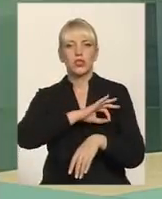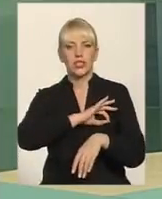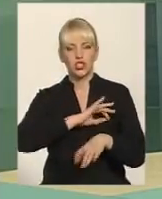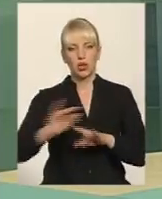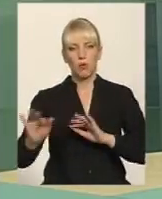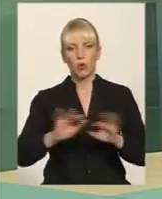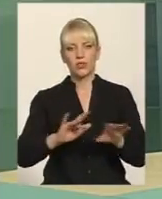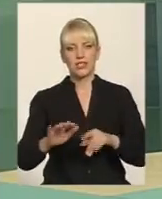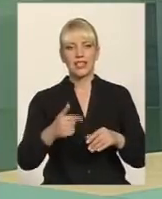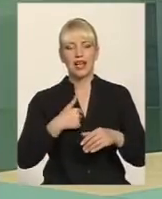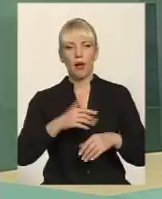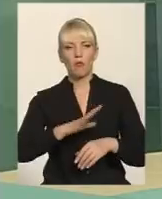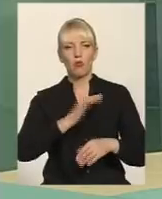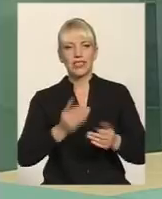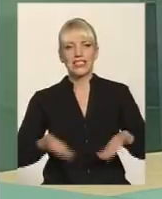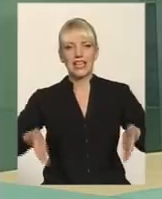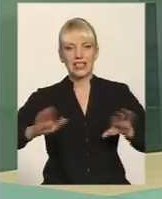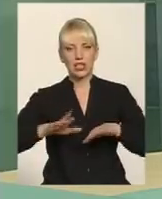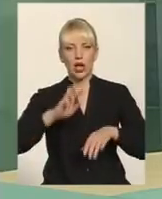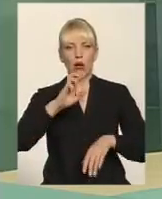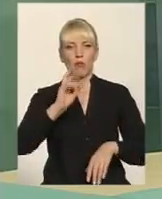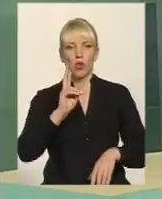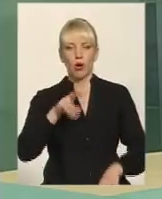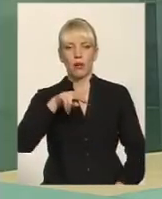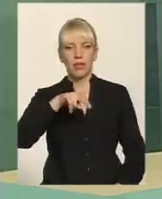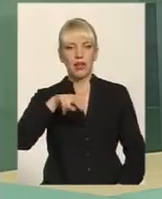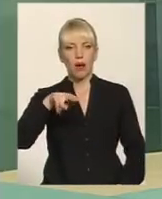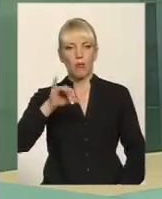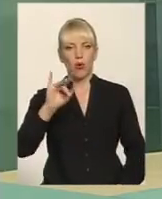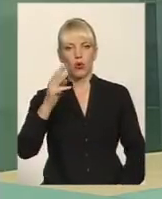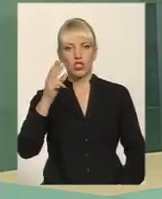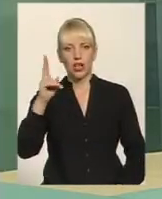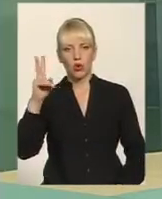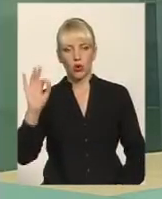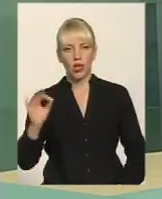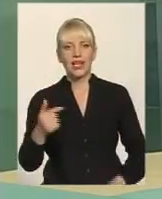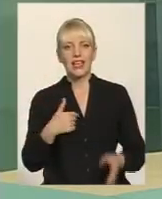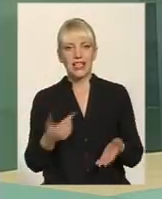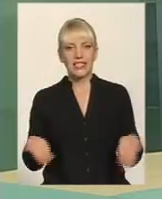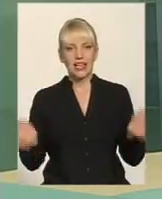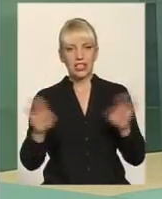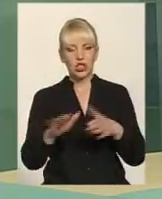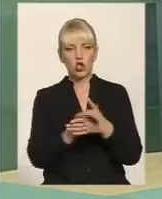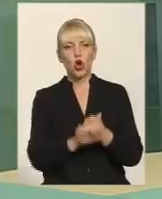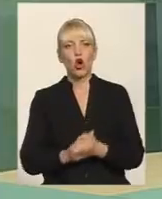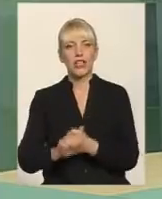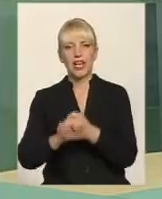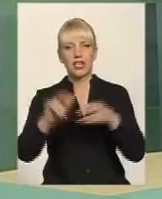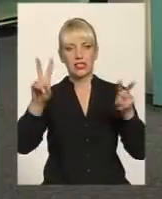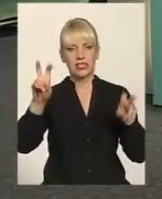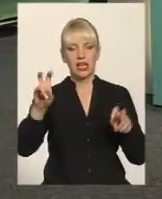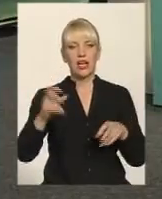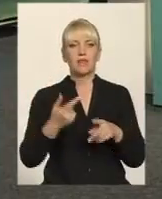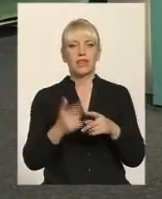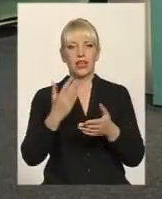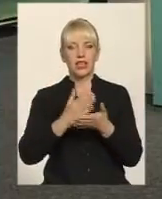справи. Я був і залишуся членом фракції Блок Петра Порошенка «Солідарність», я залишуся членом, а до речі, в фракції Блок Петра Порошенка